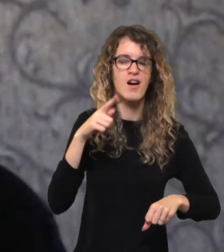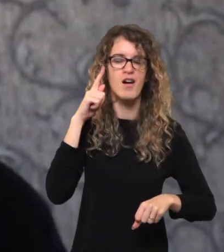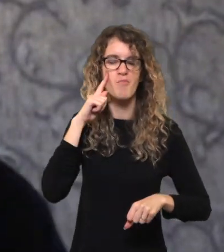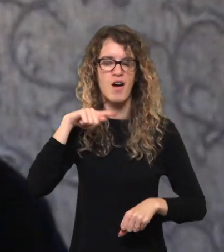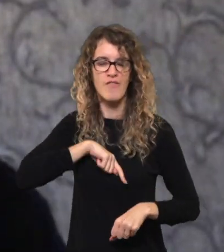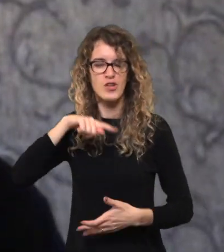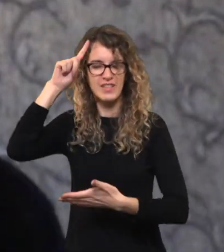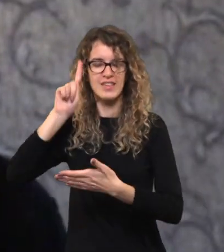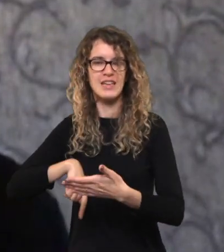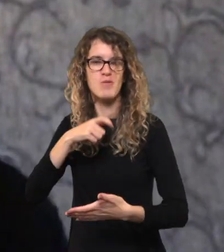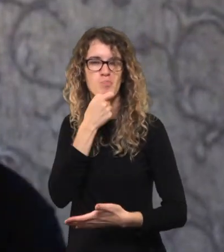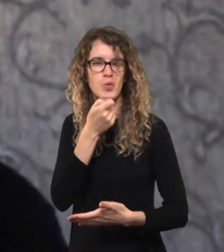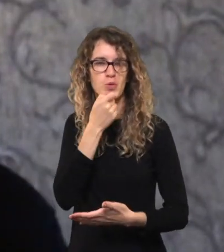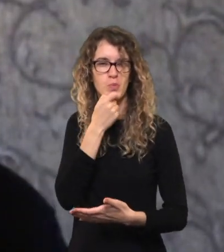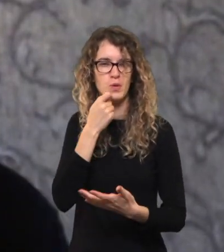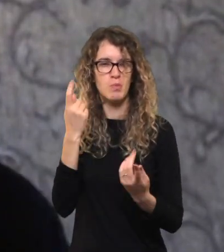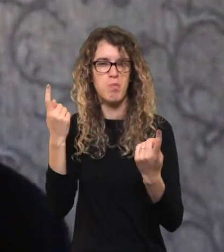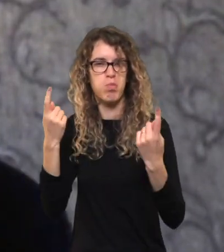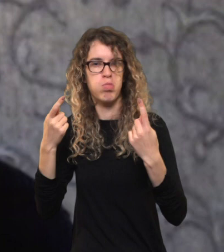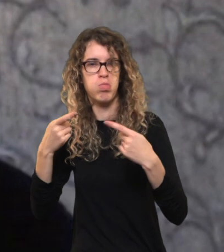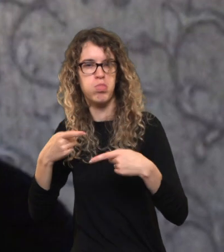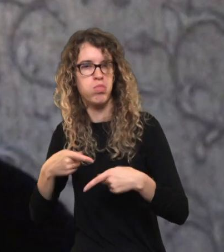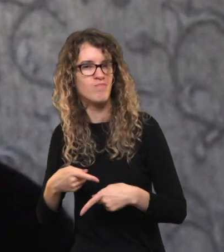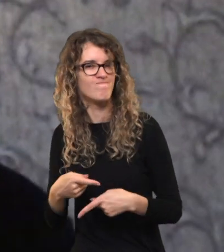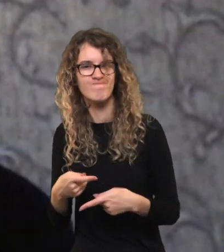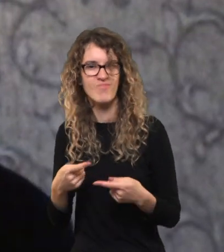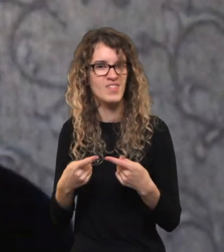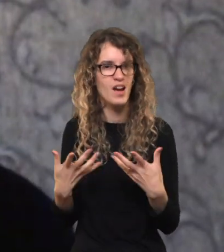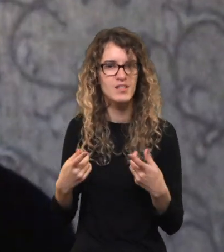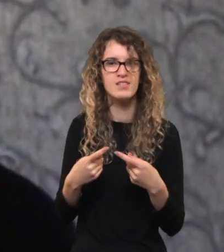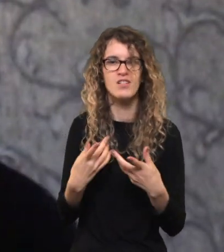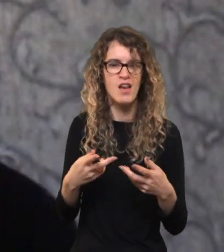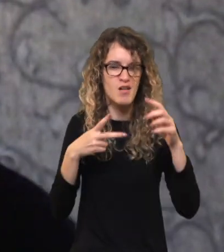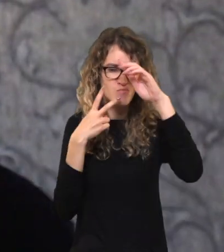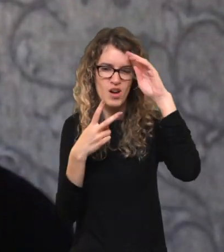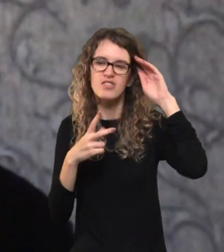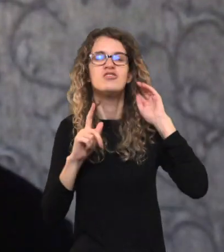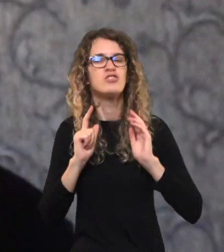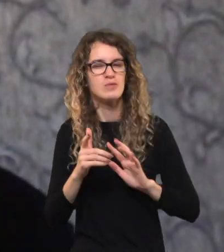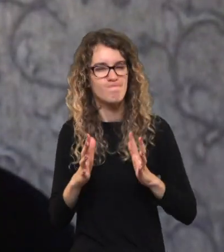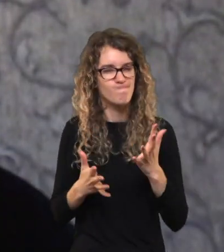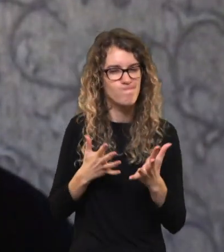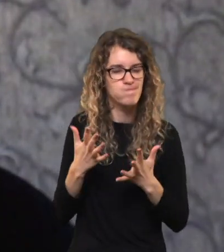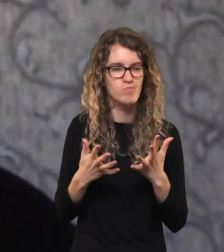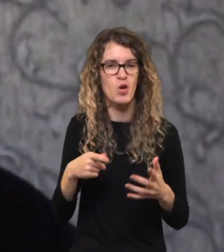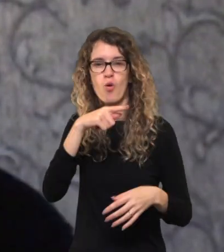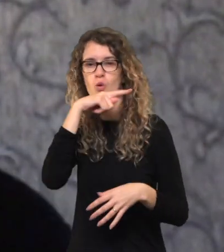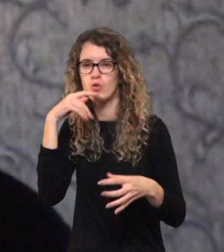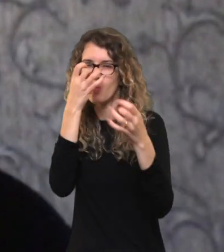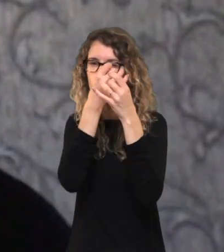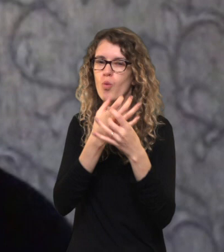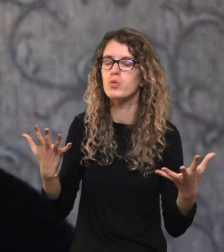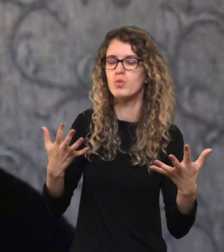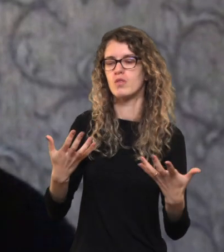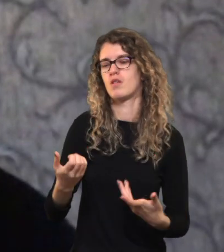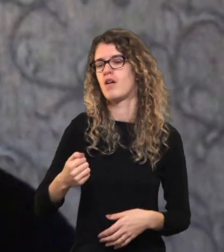tikėjimas pradėjo birėti, nes buvo paveiktas nepaneigimų faktų, kurie demonstruoja, kad neegzistuoja kažkokios ypatingos rusų